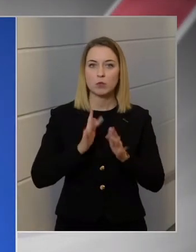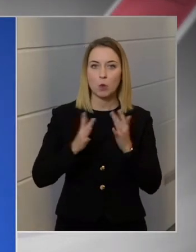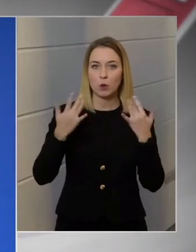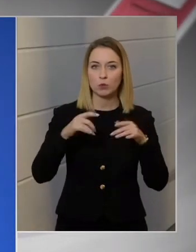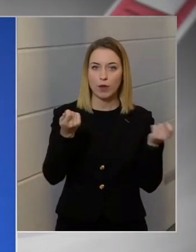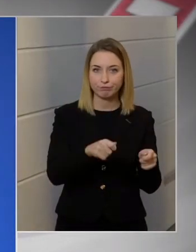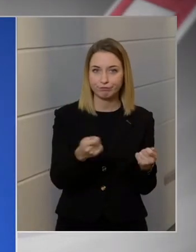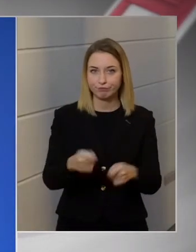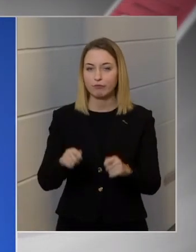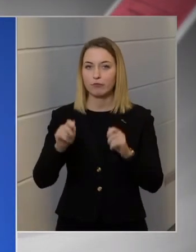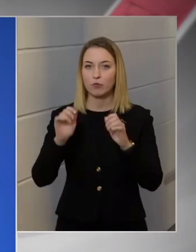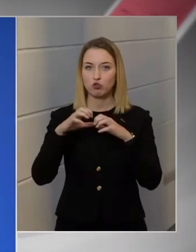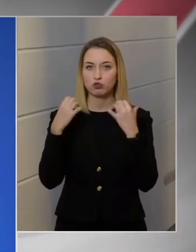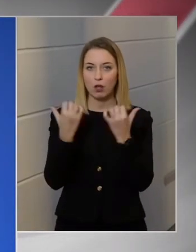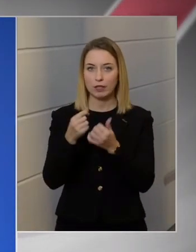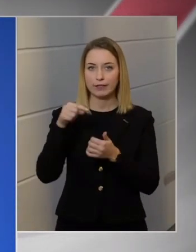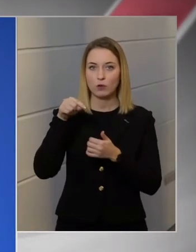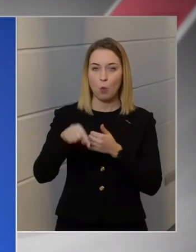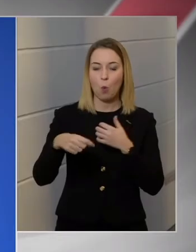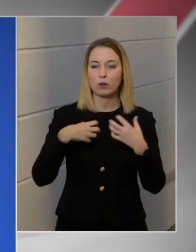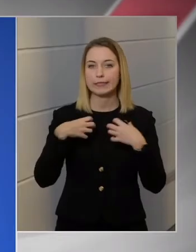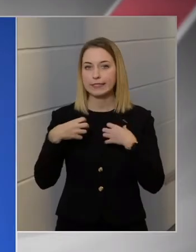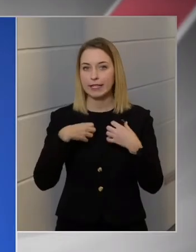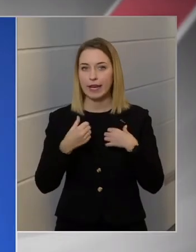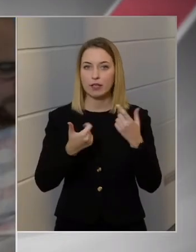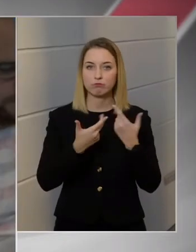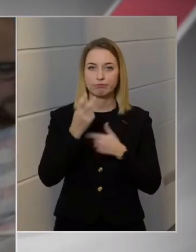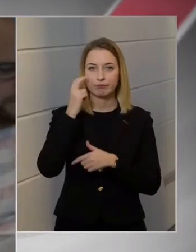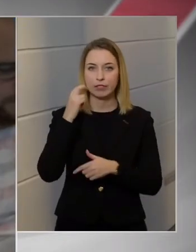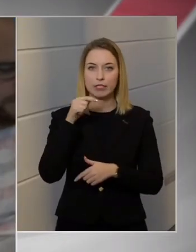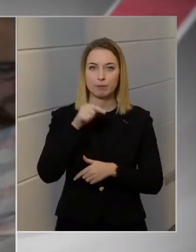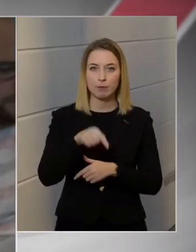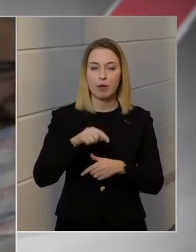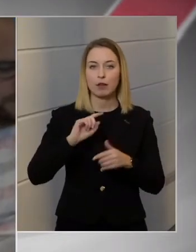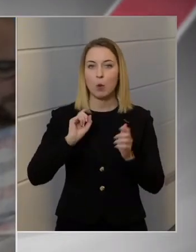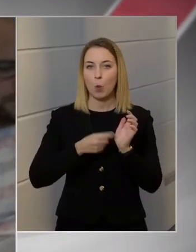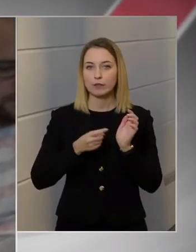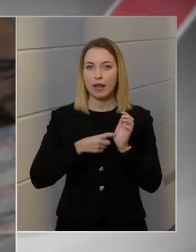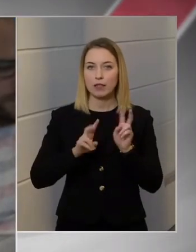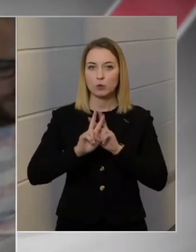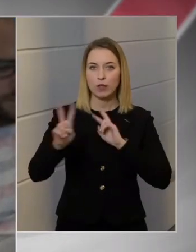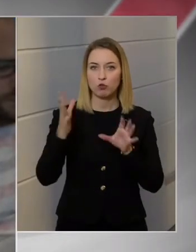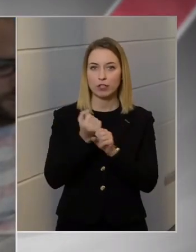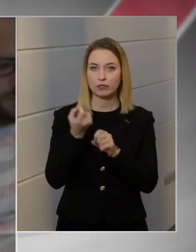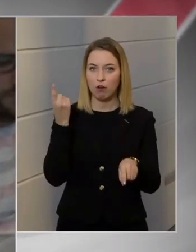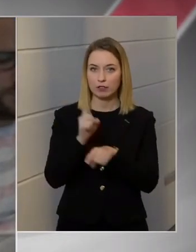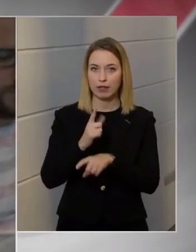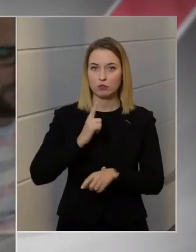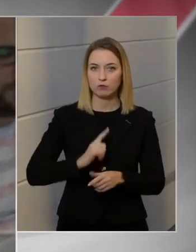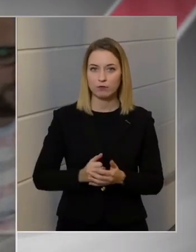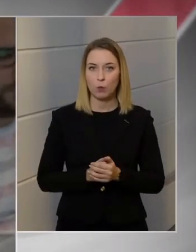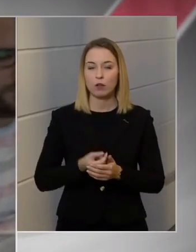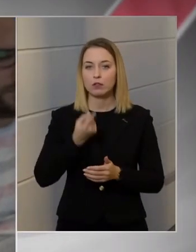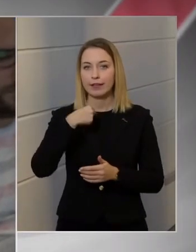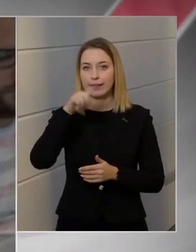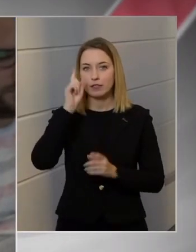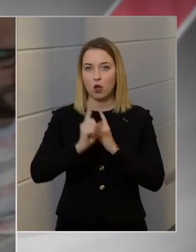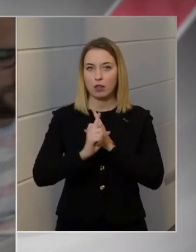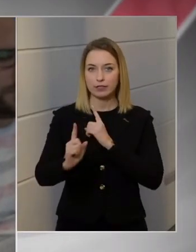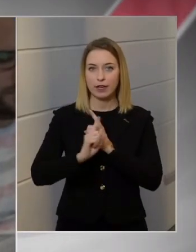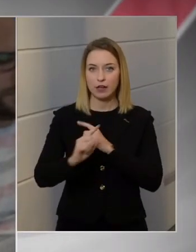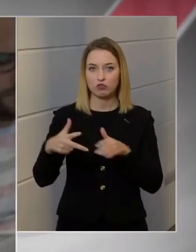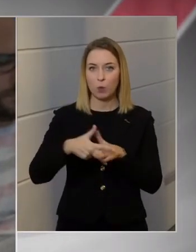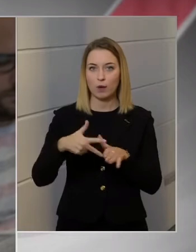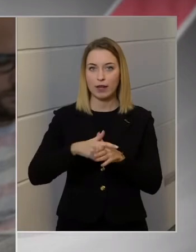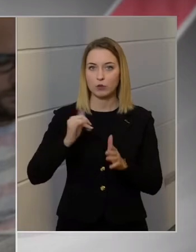bezárták, a stadionokban, színházakban és egyéb intézményekben a kötelező távolságtartást elrendelték, éjszakai kijárási